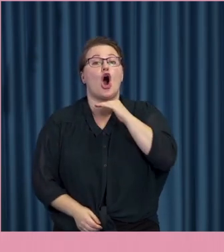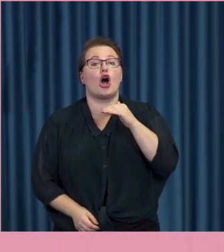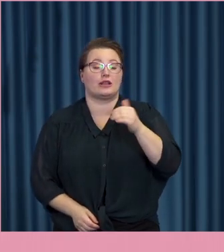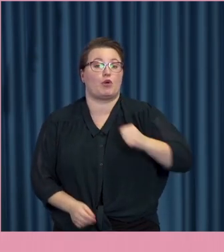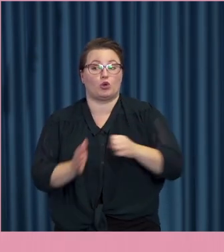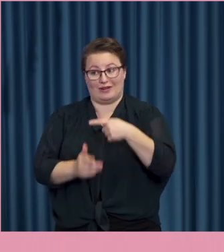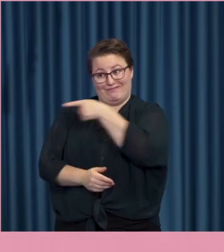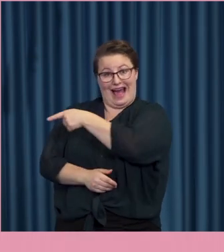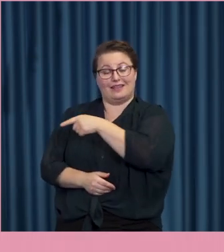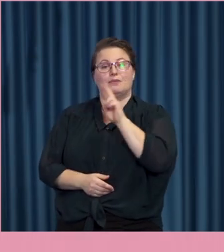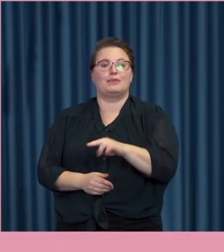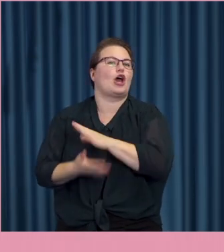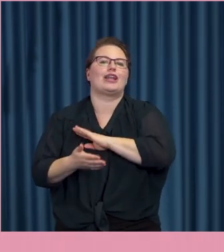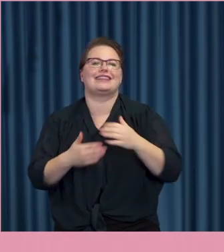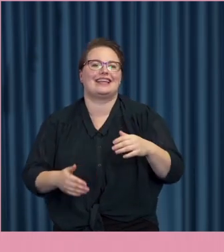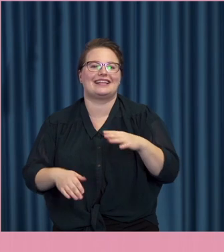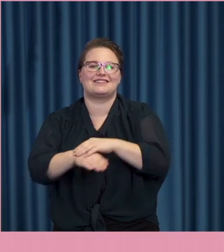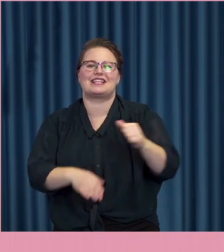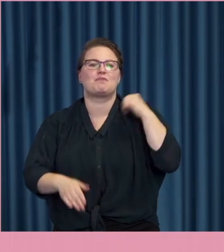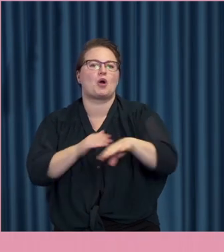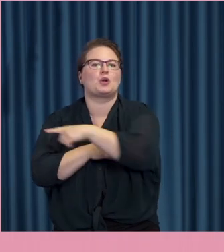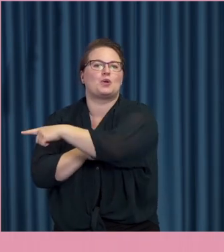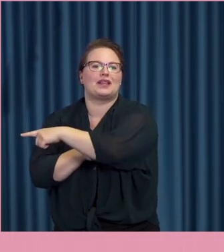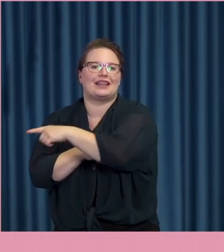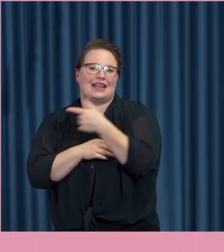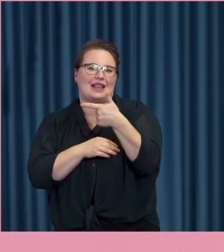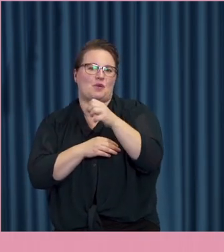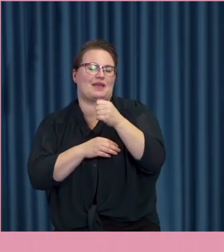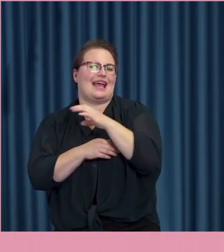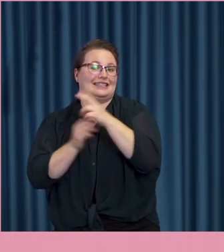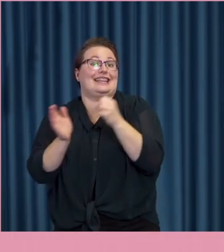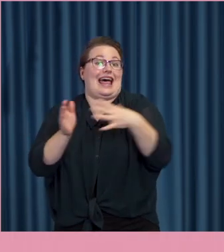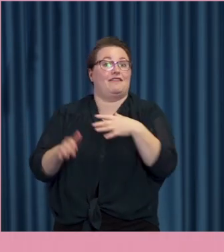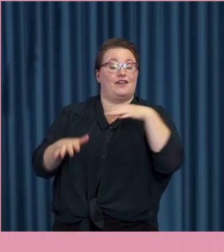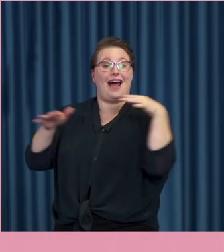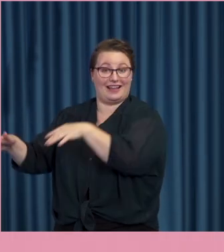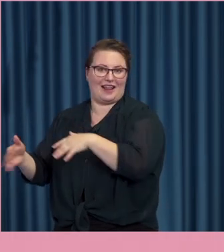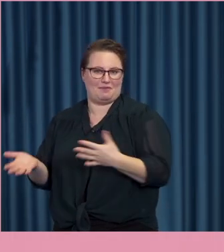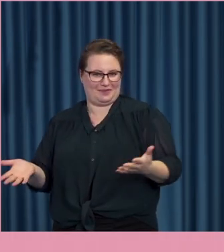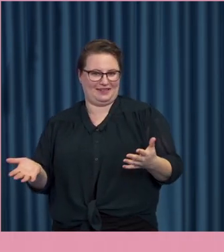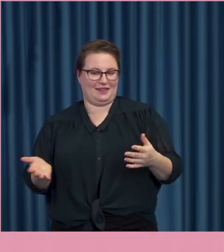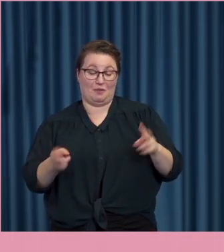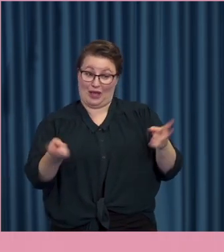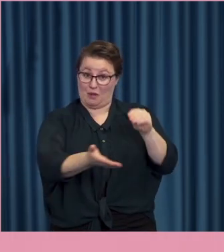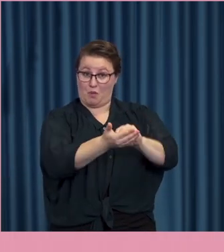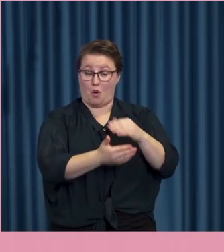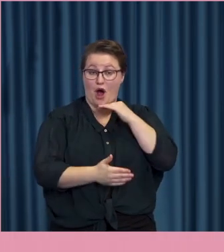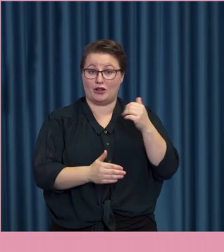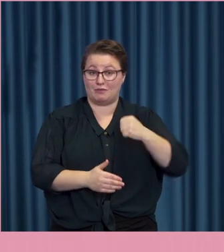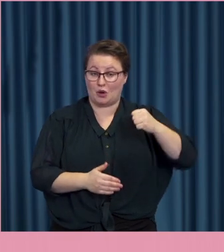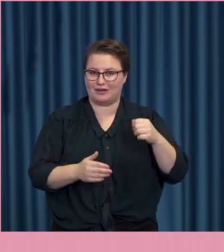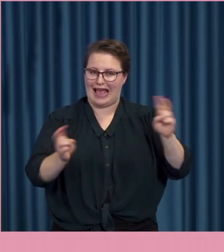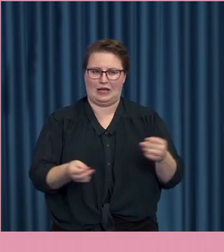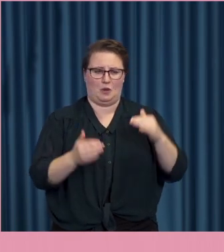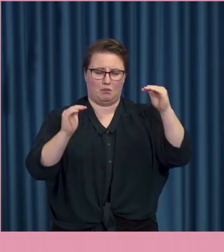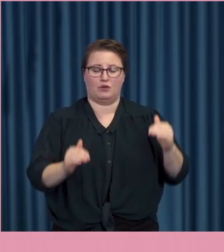angrepp för att han hade en icke-svensk bakgrund. Så vad har vi då för problem? Vi har för låg upplösning och vi har oproportionerligt